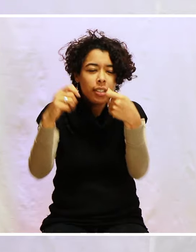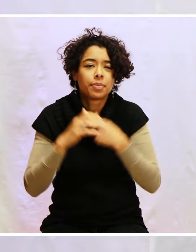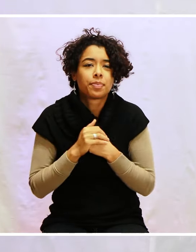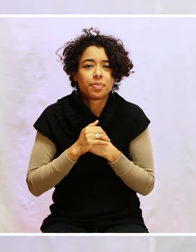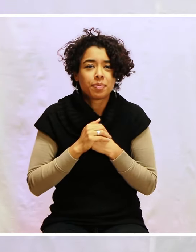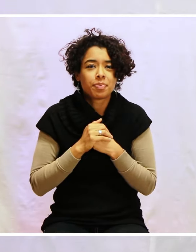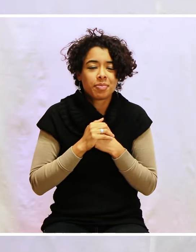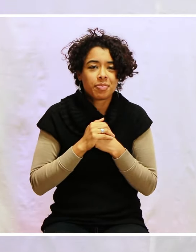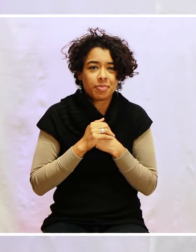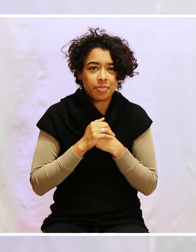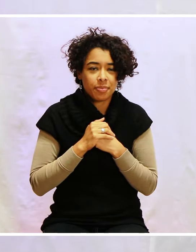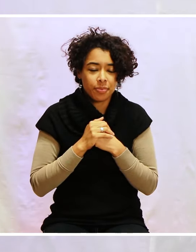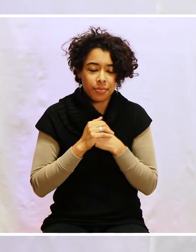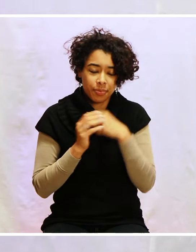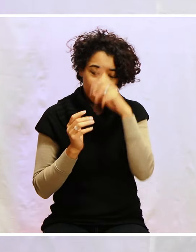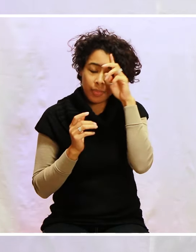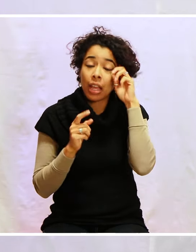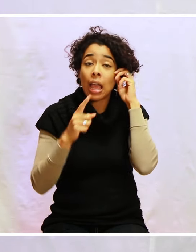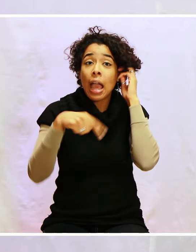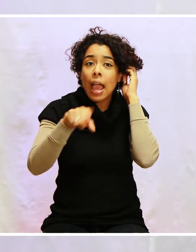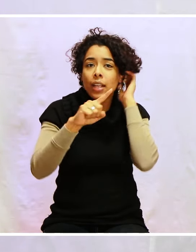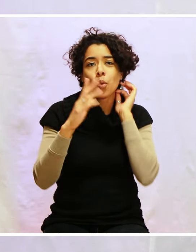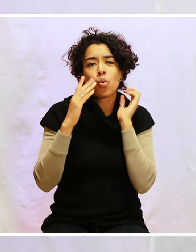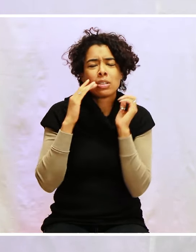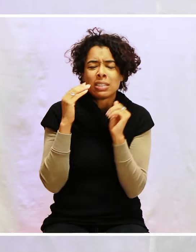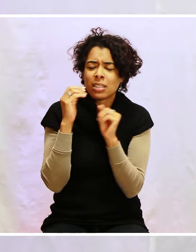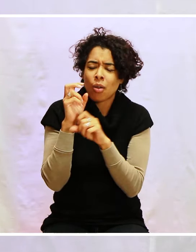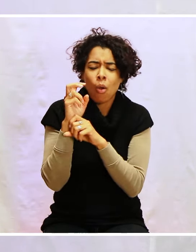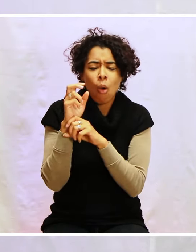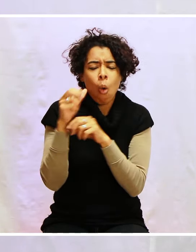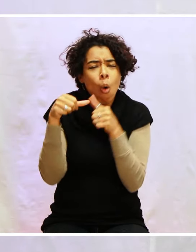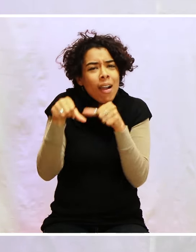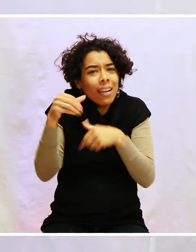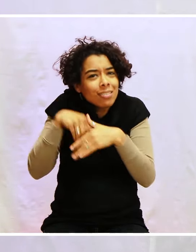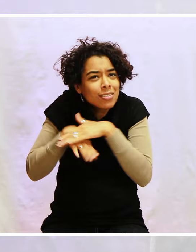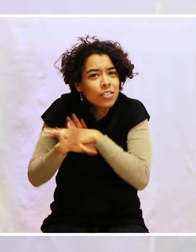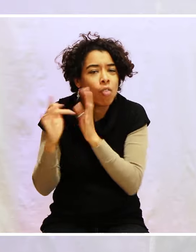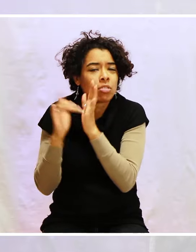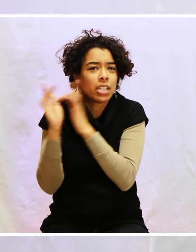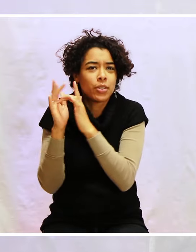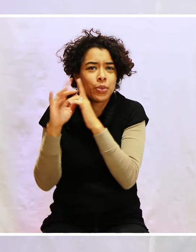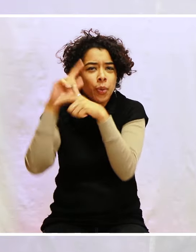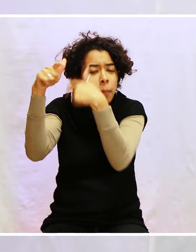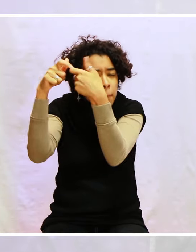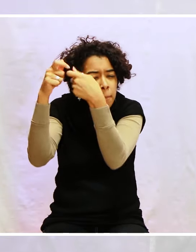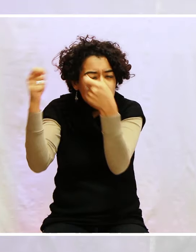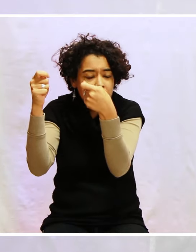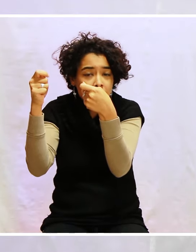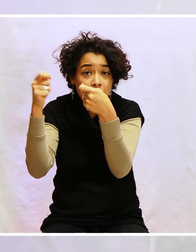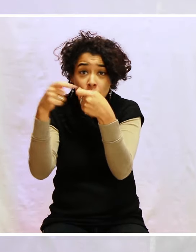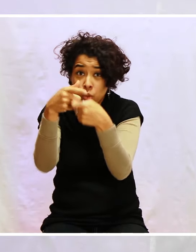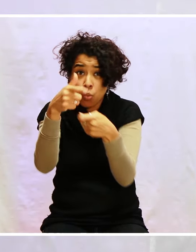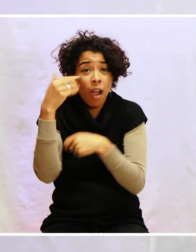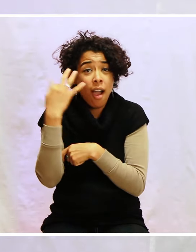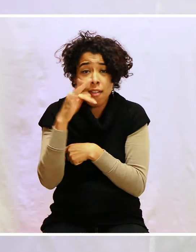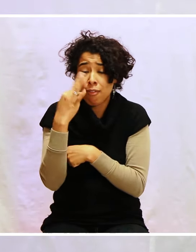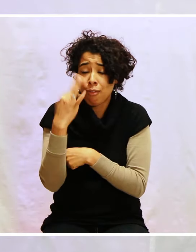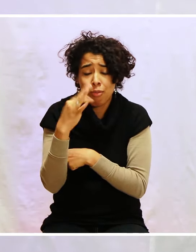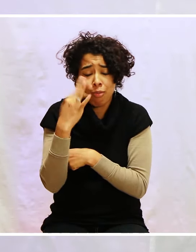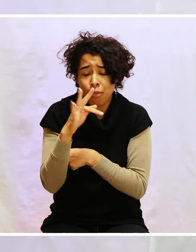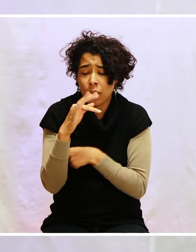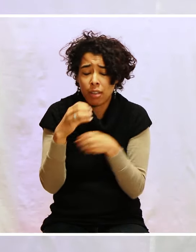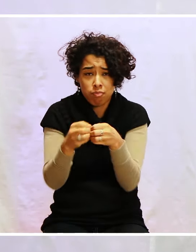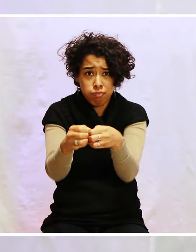serments, quand on demeure en lui, nous portons du fruit. Et j'aimerais annoncer ça sur ta vie aujourd'hui et prier dans ce slant-là pour toi.